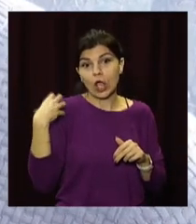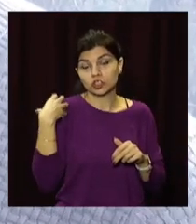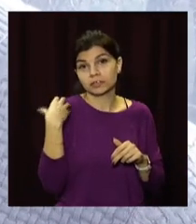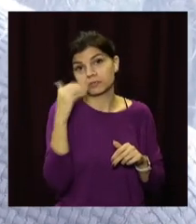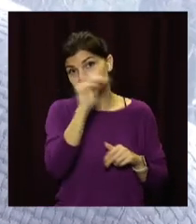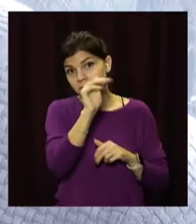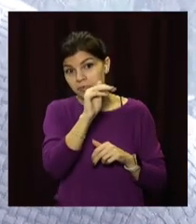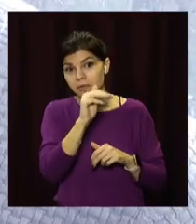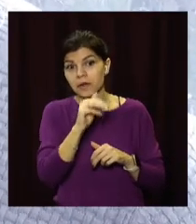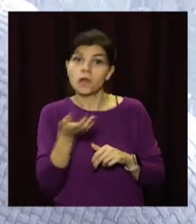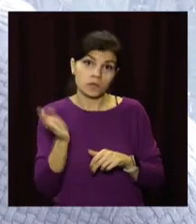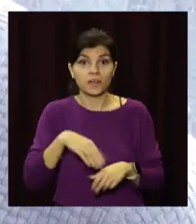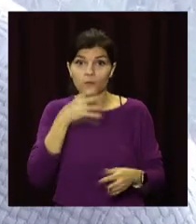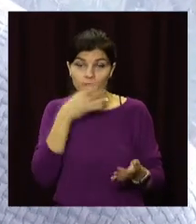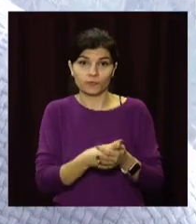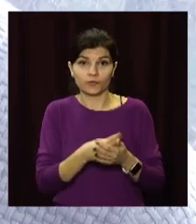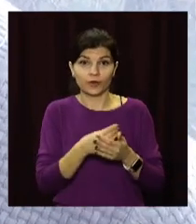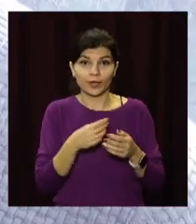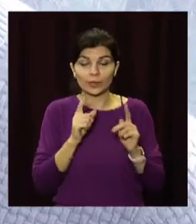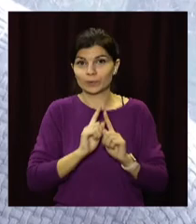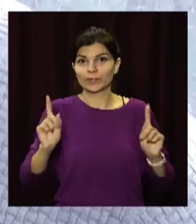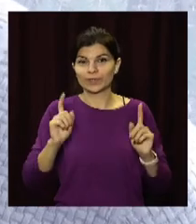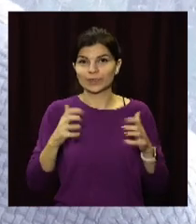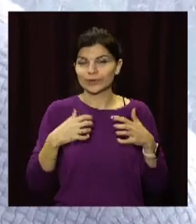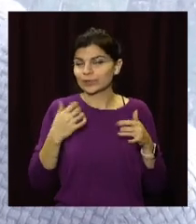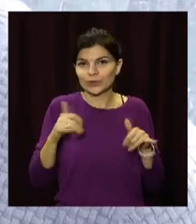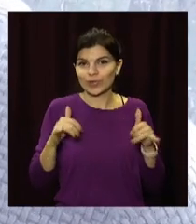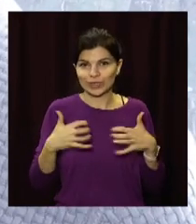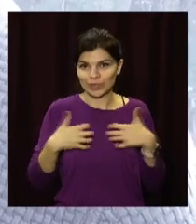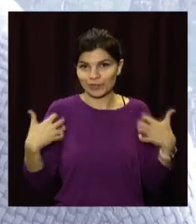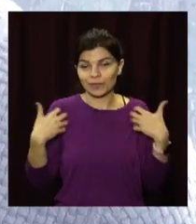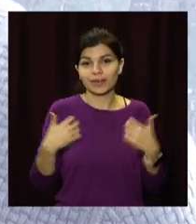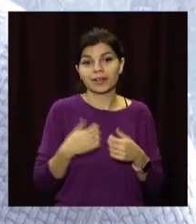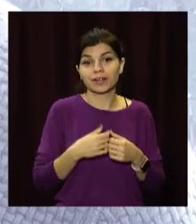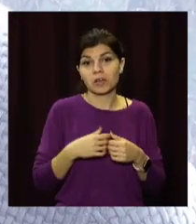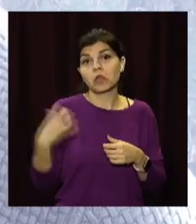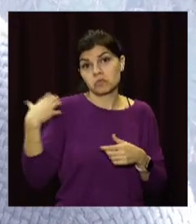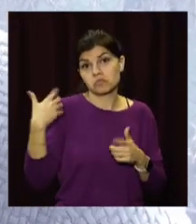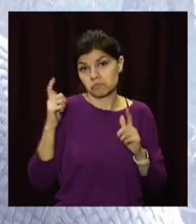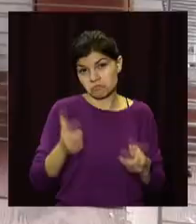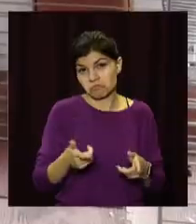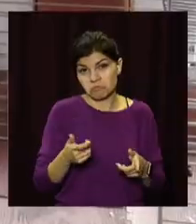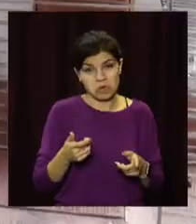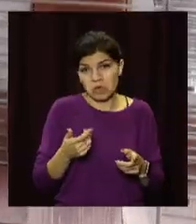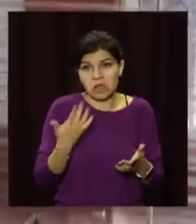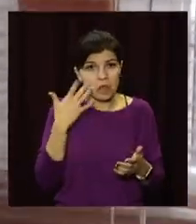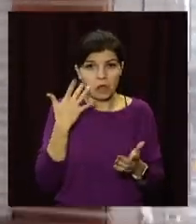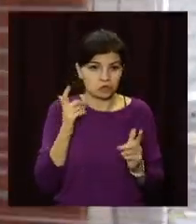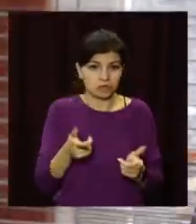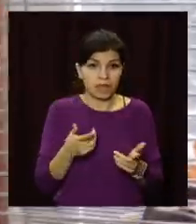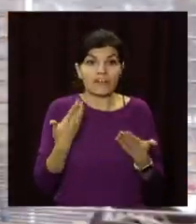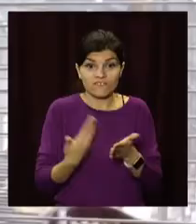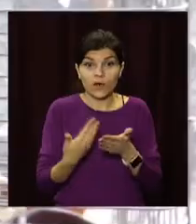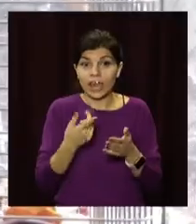приобрести це чудове життя. Він згадився, при чому дуже легко. Відтак на